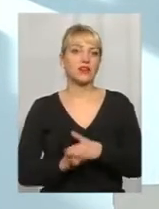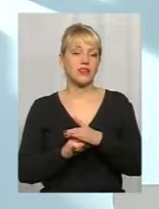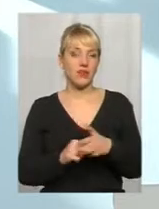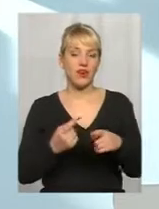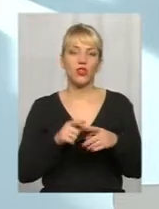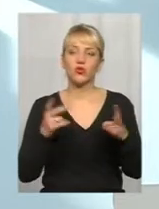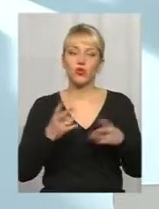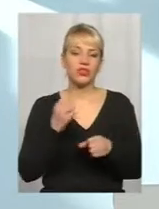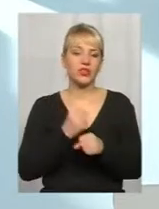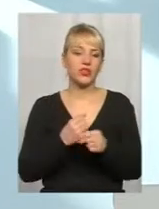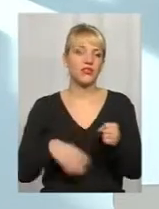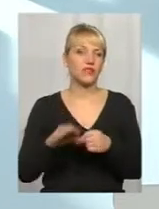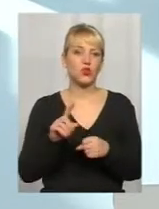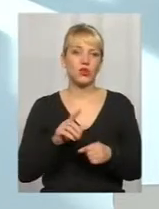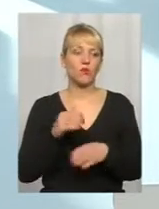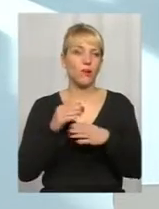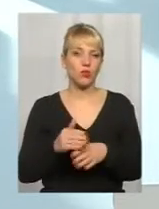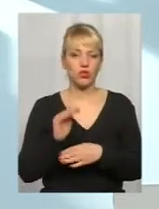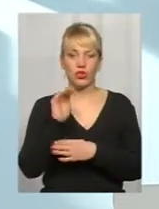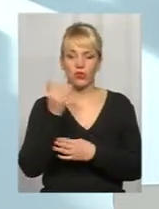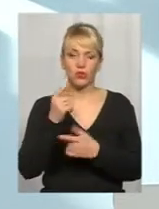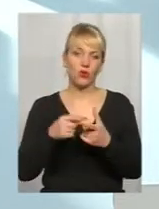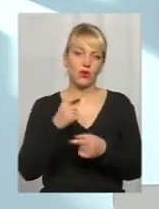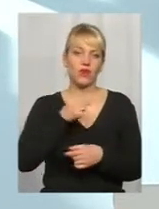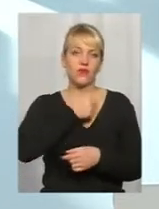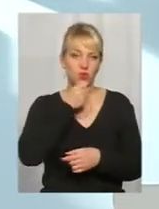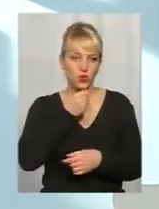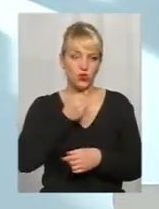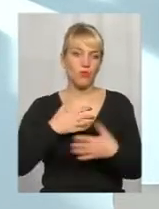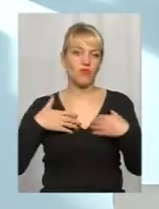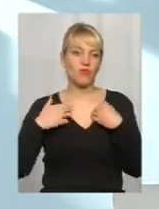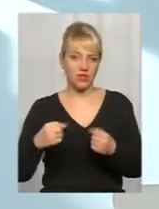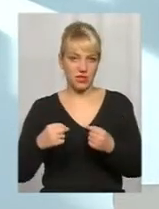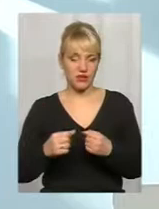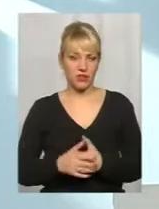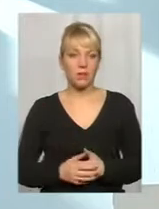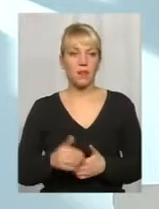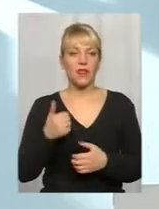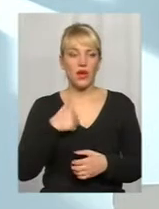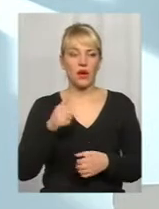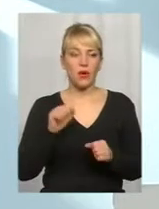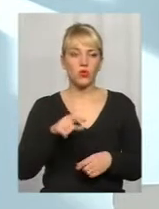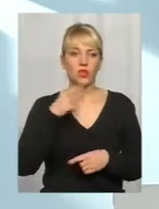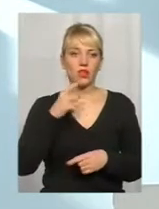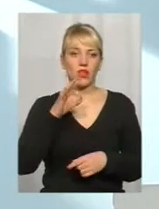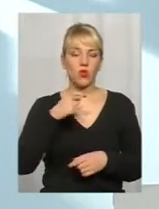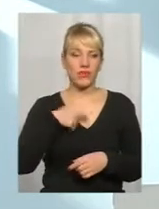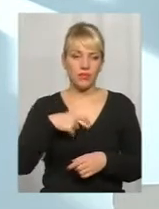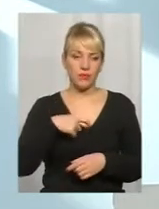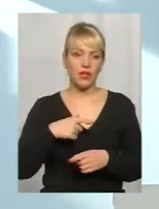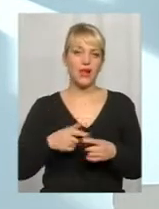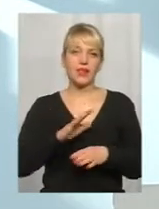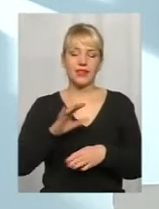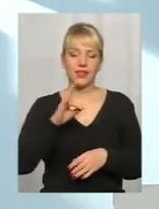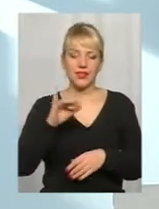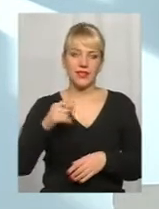делать все, щоб помочть ребенку чи взрослому выздоровіть, якщо він видит для цього основання. Я можу сказати о себе, ні себе, ні свою